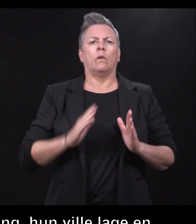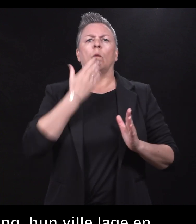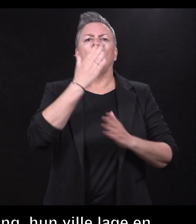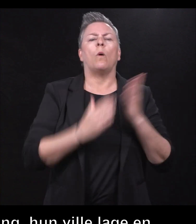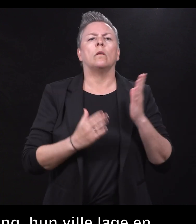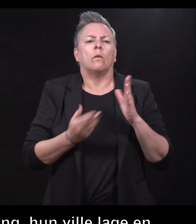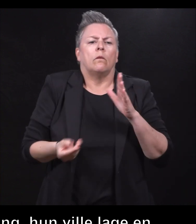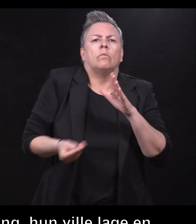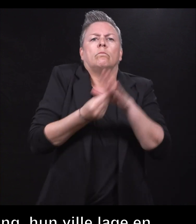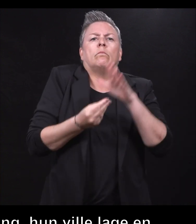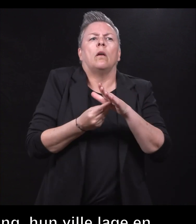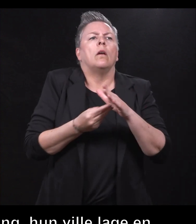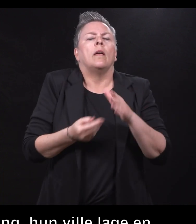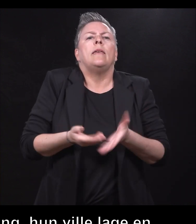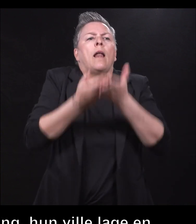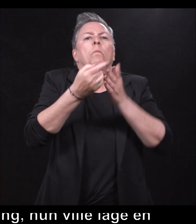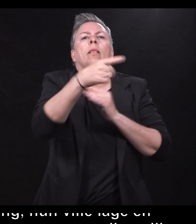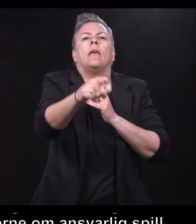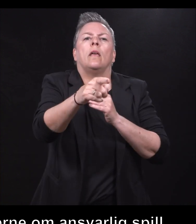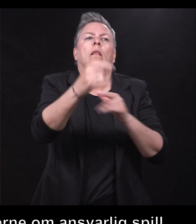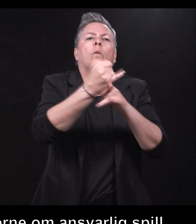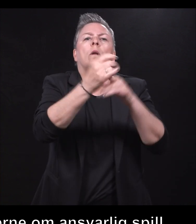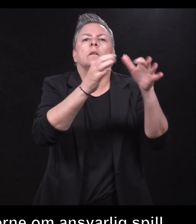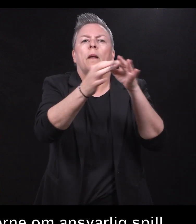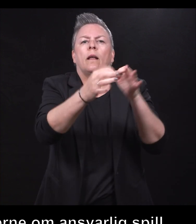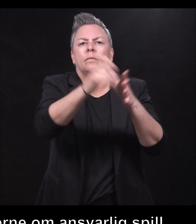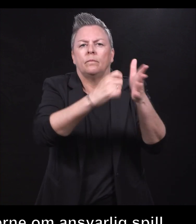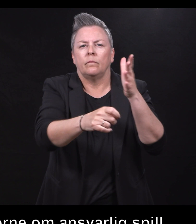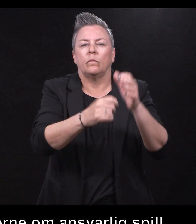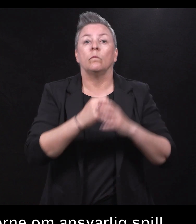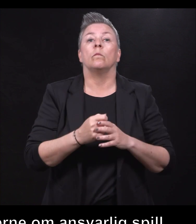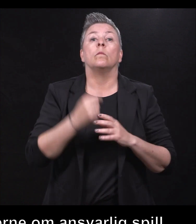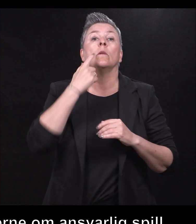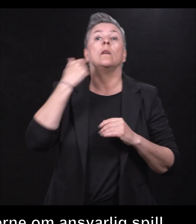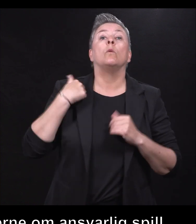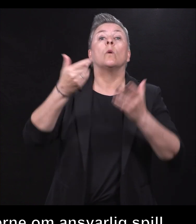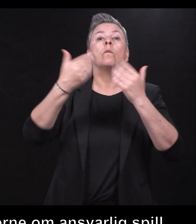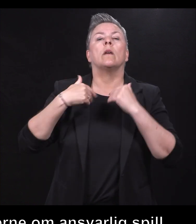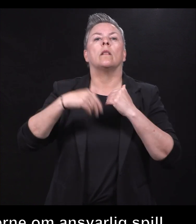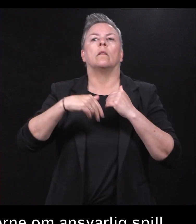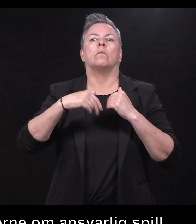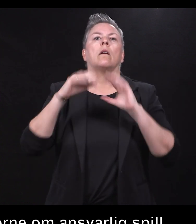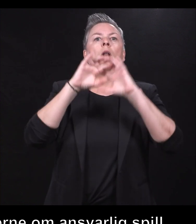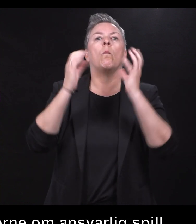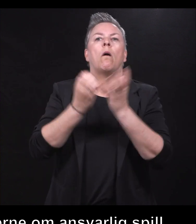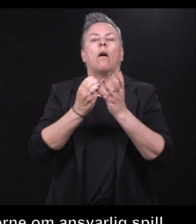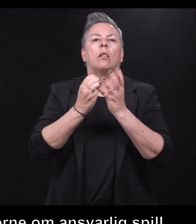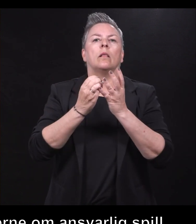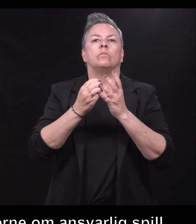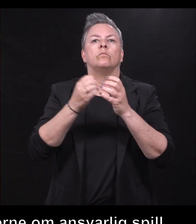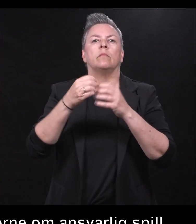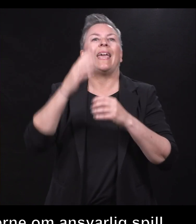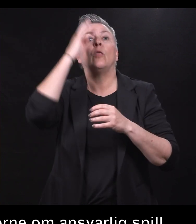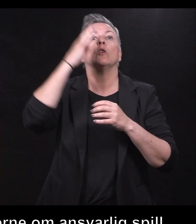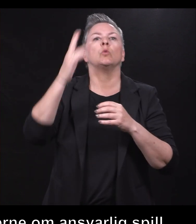å hjelpe folk å håndtere det. I fjor fikk hun en global innovasjonspris for dette og kom hjem